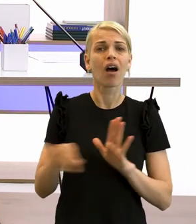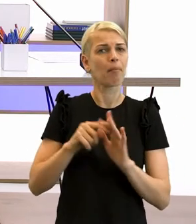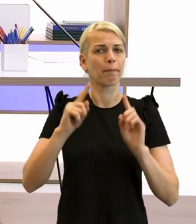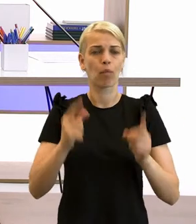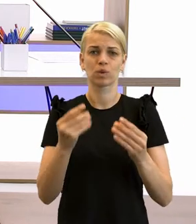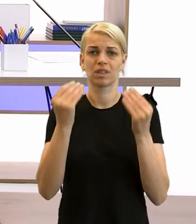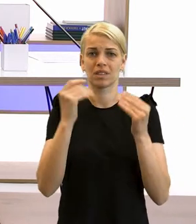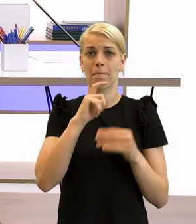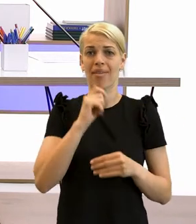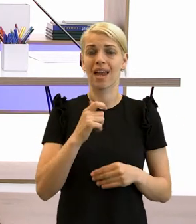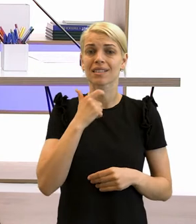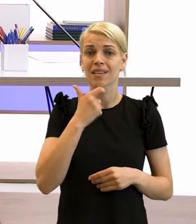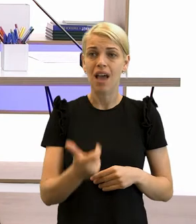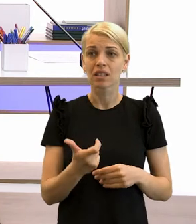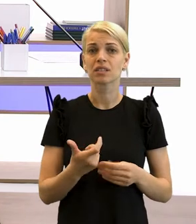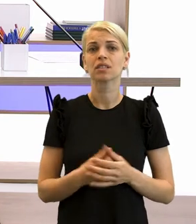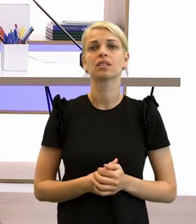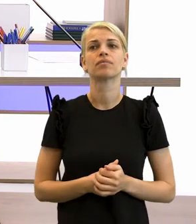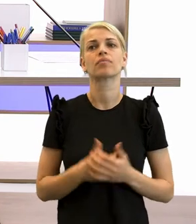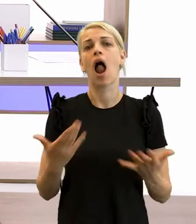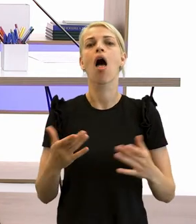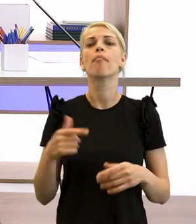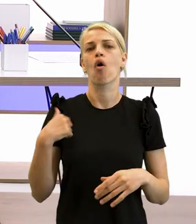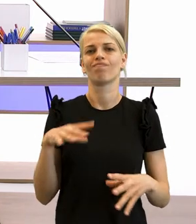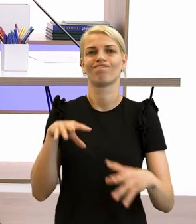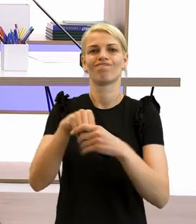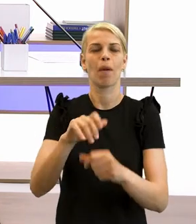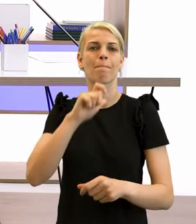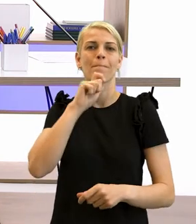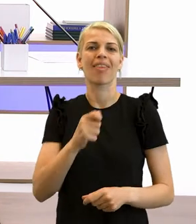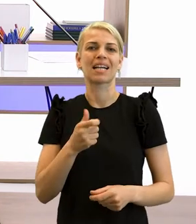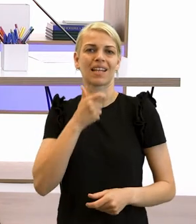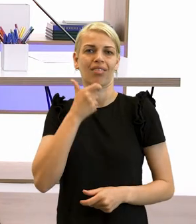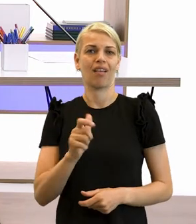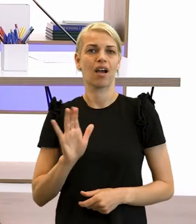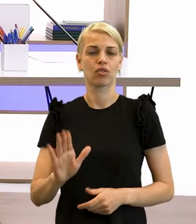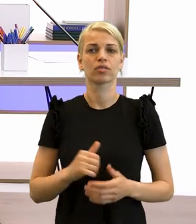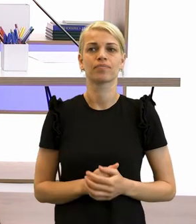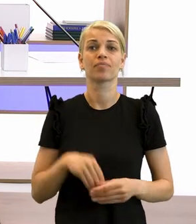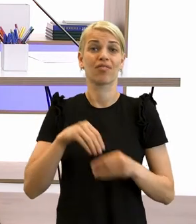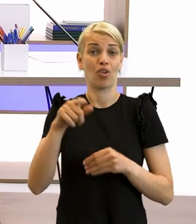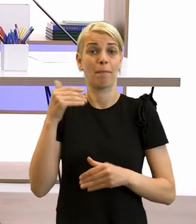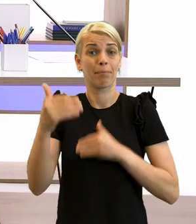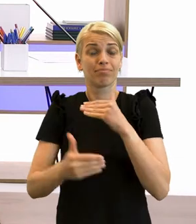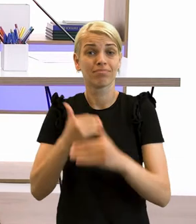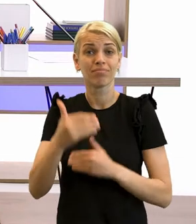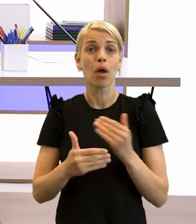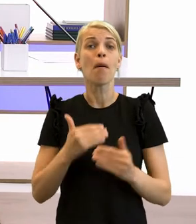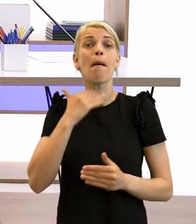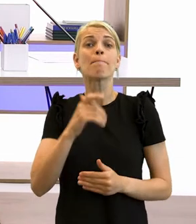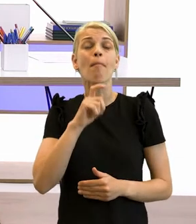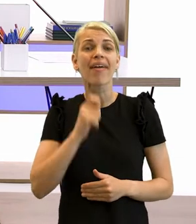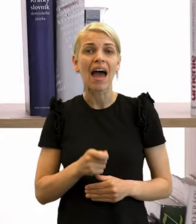maďarčinu alebo aby sa prihlásil k maďarskému národu. No a práve takýto proces pomaďarčovania sa nazýva